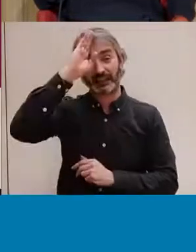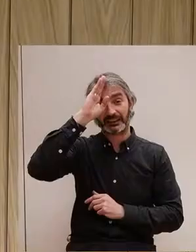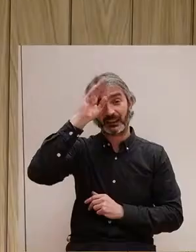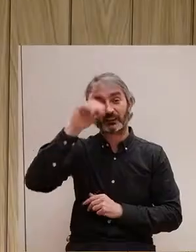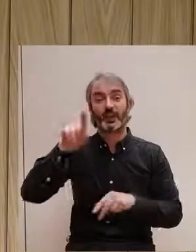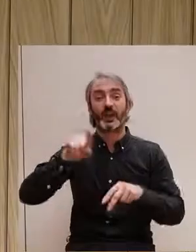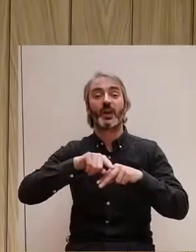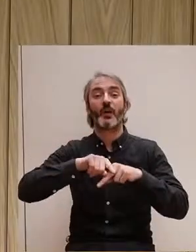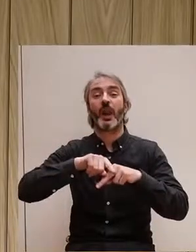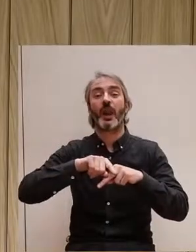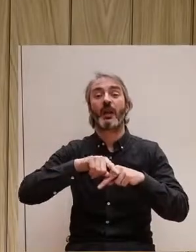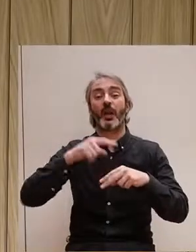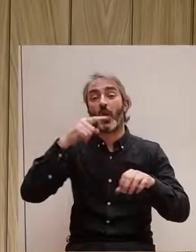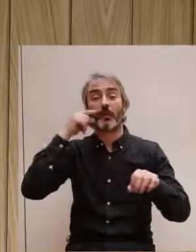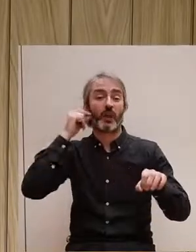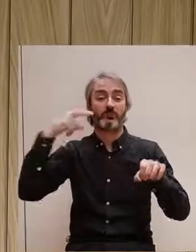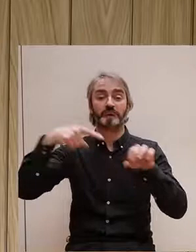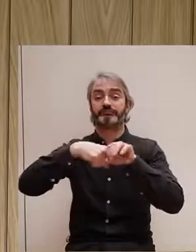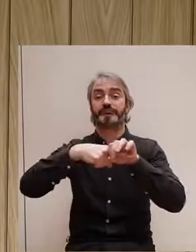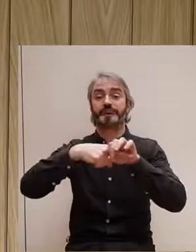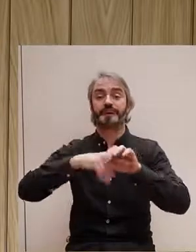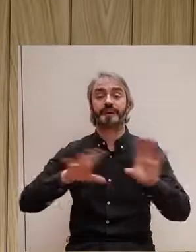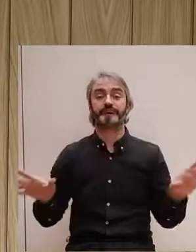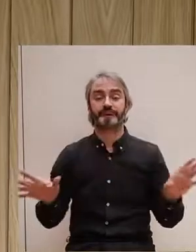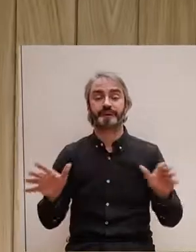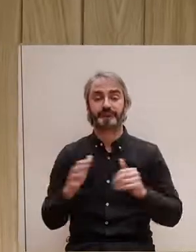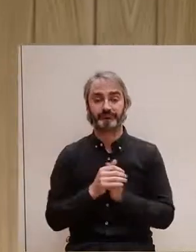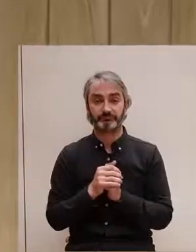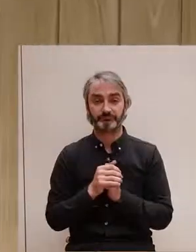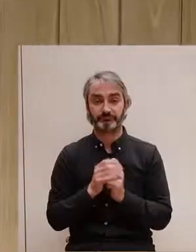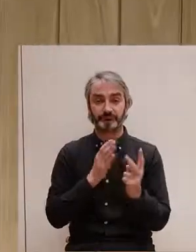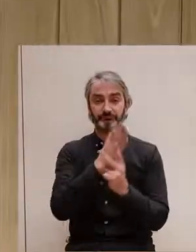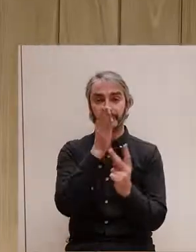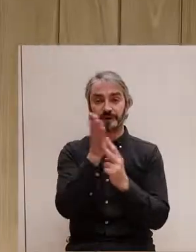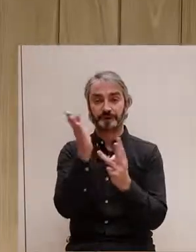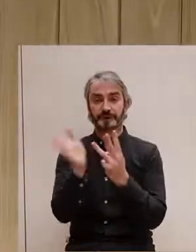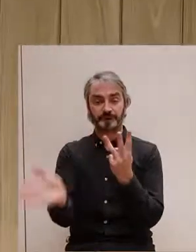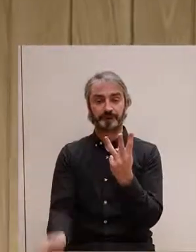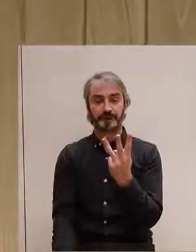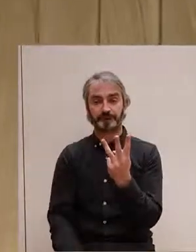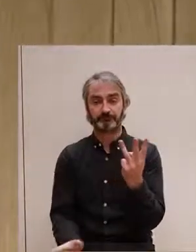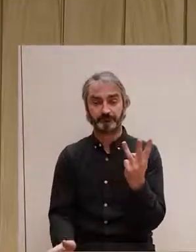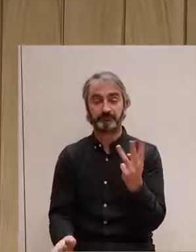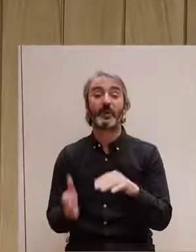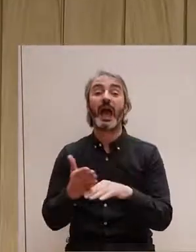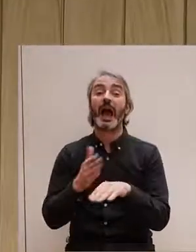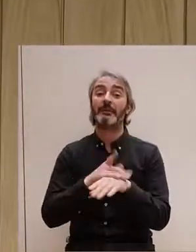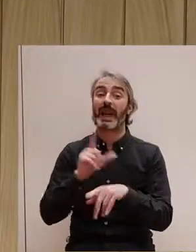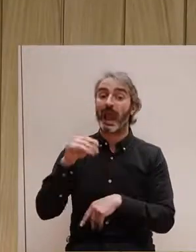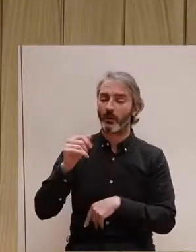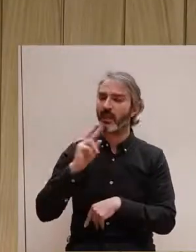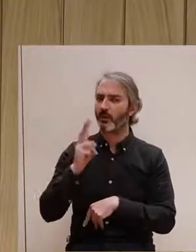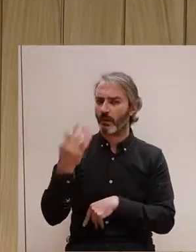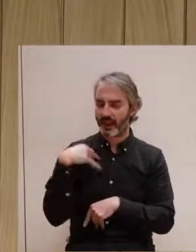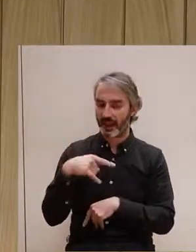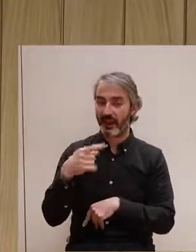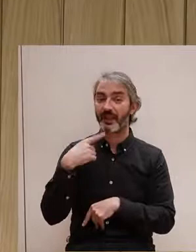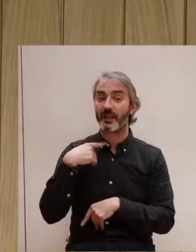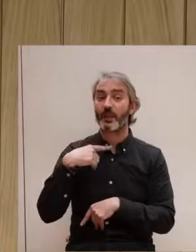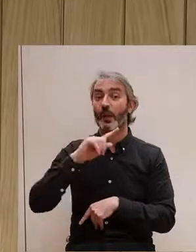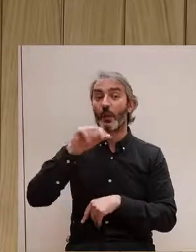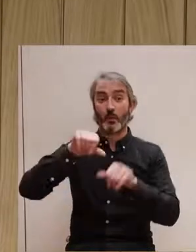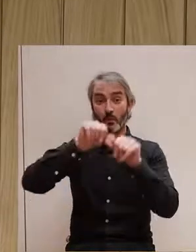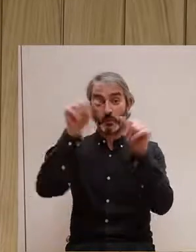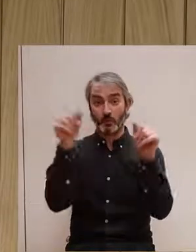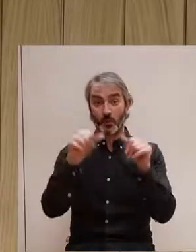fent una penetració penis-vagina. Llavors, en aquest sentit, també creiem, que la Laura ja ho ha comentat abans, que el model hegemònic de